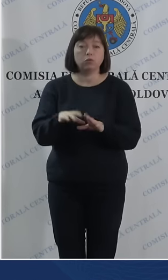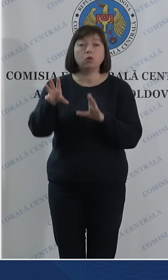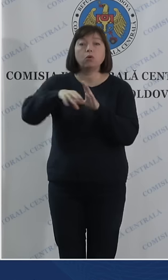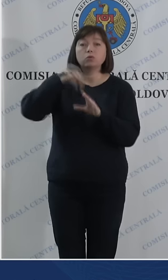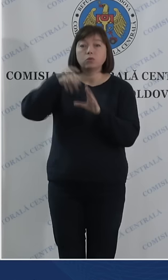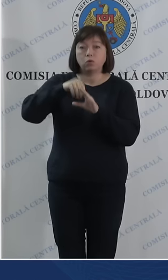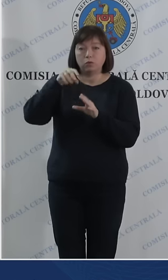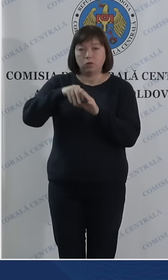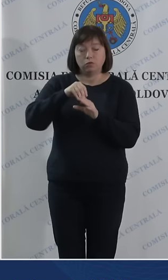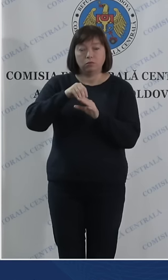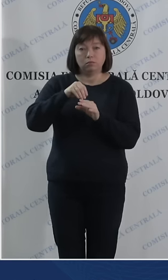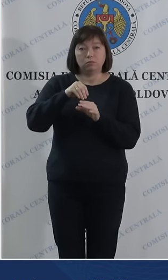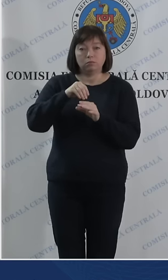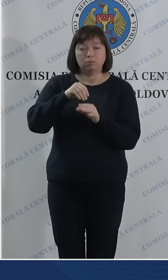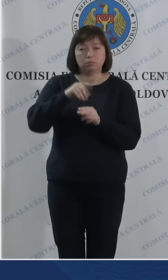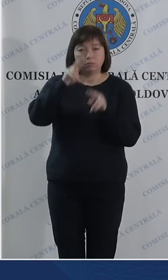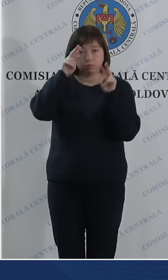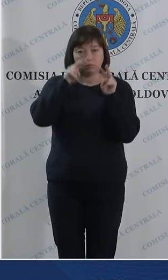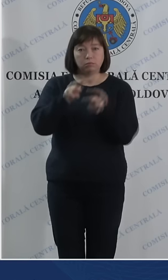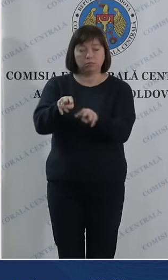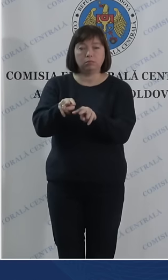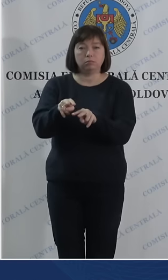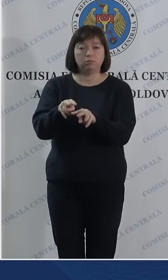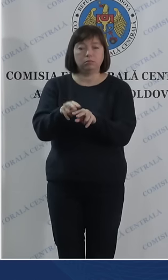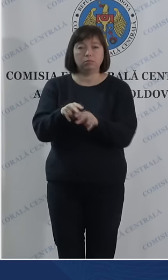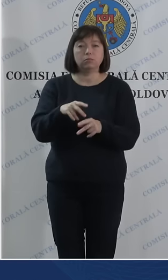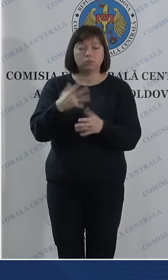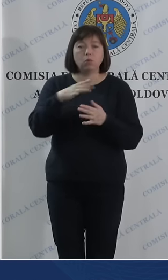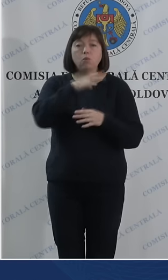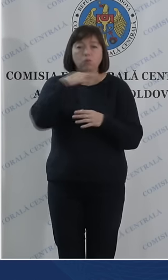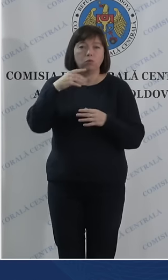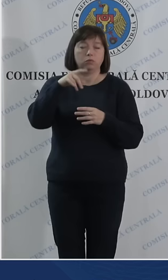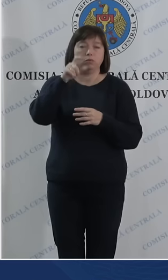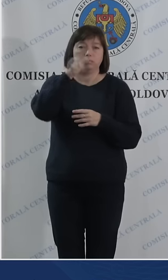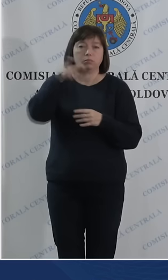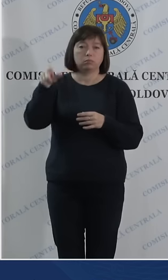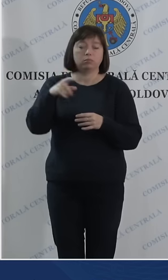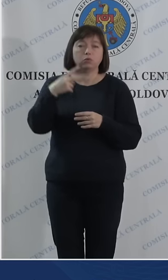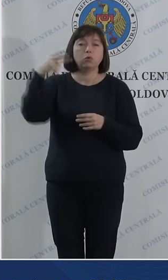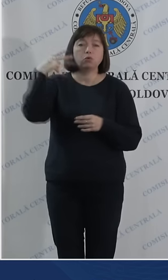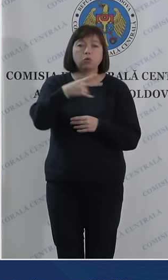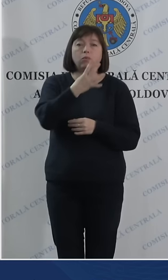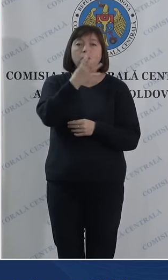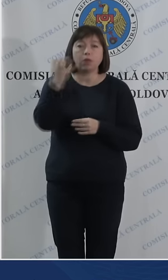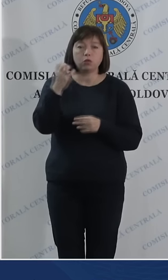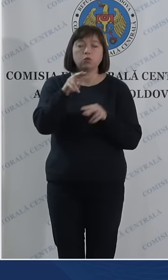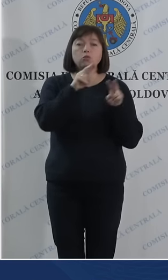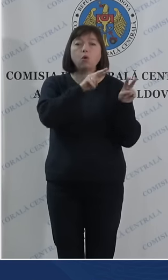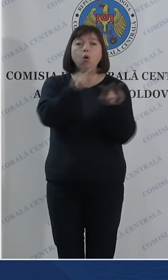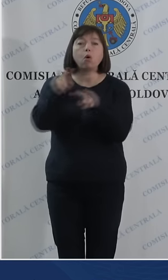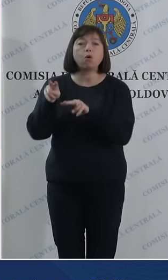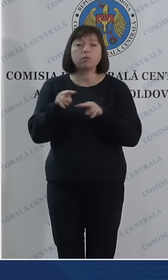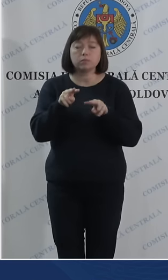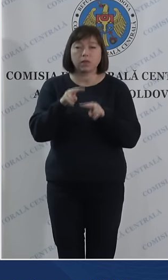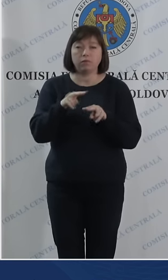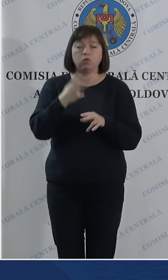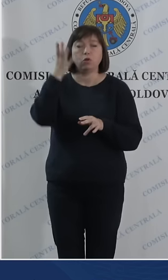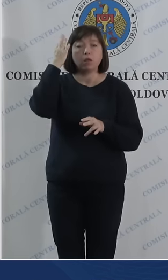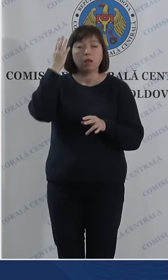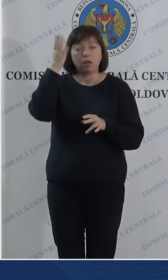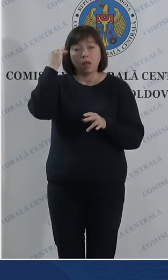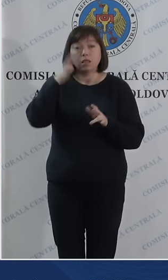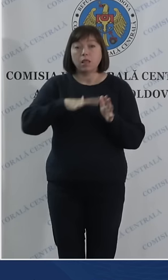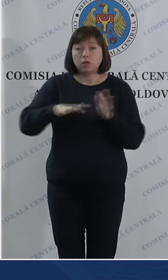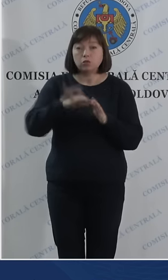scrutinul este supravegheat îndeaproape de un număr total de 2400 de observatori naționali și